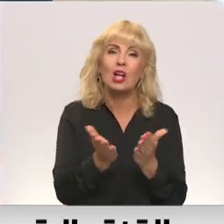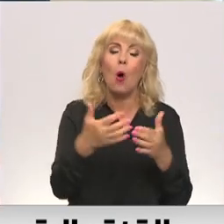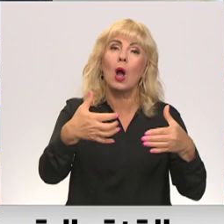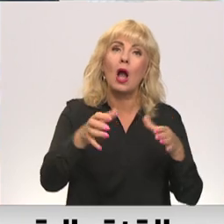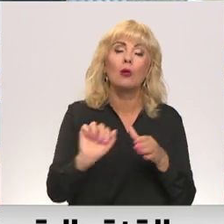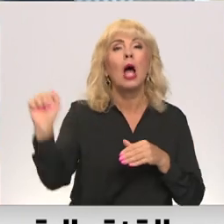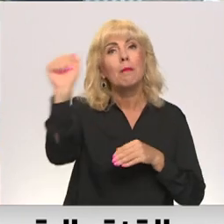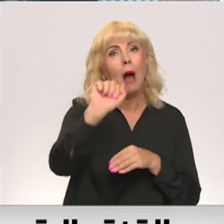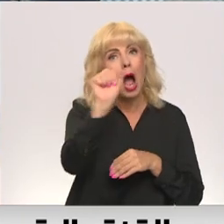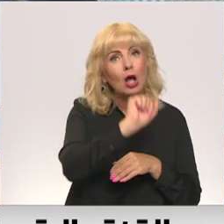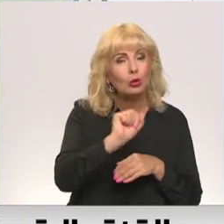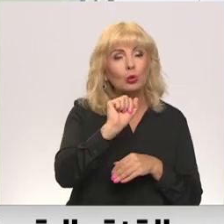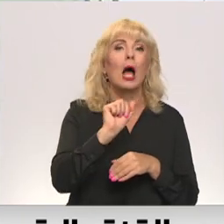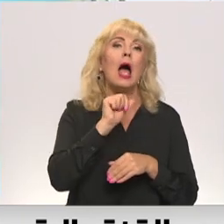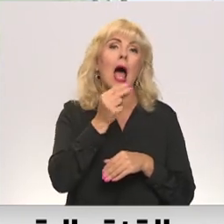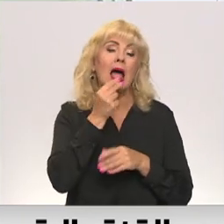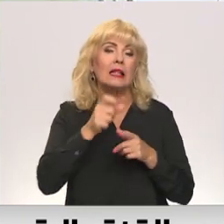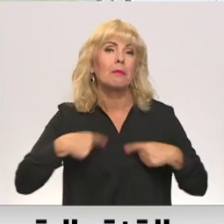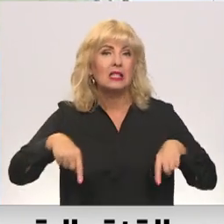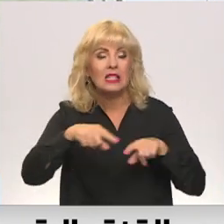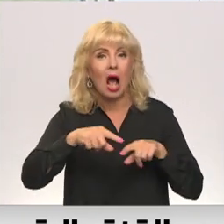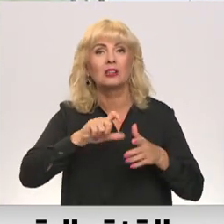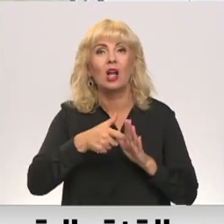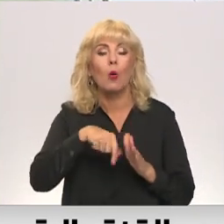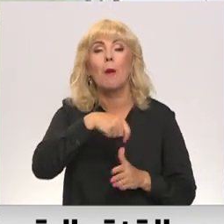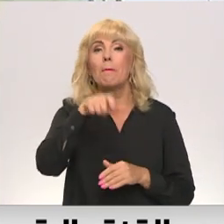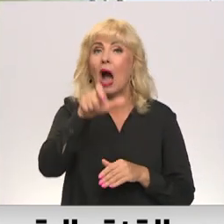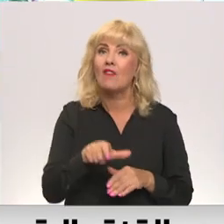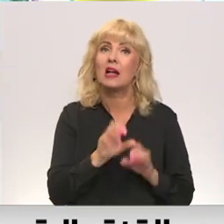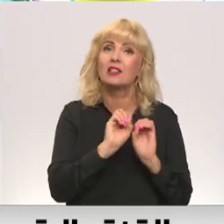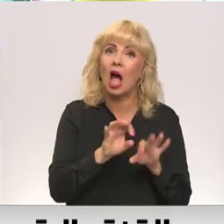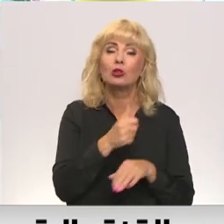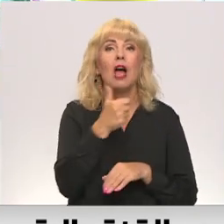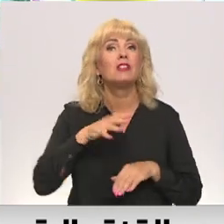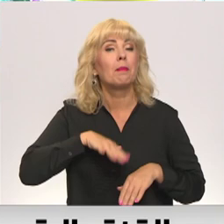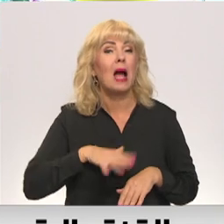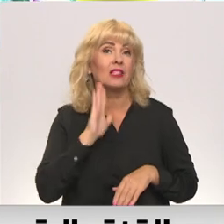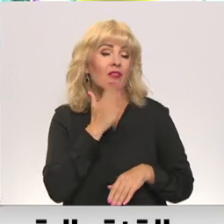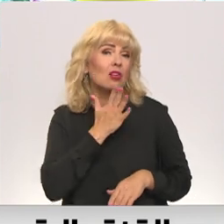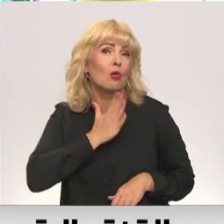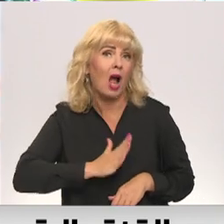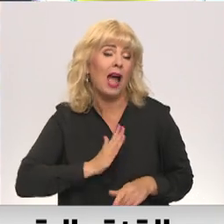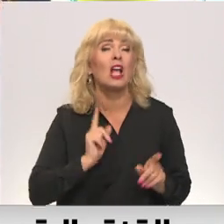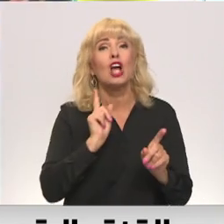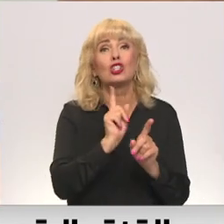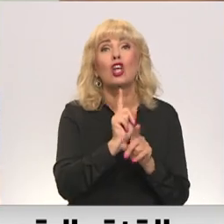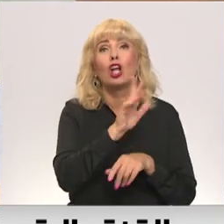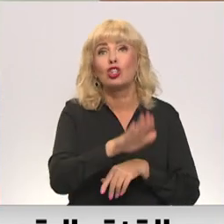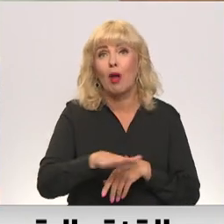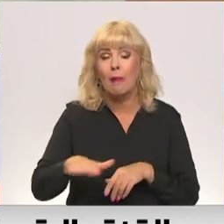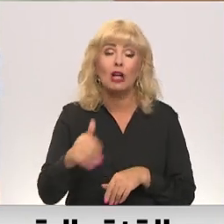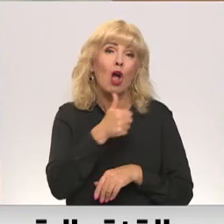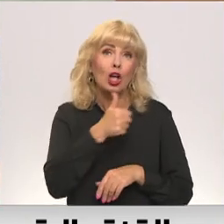spodrinot ēdamzāles telpas. Pavāris Retēvēs tāsta, ka arī viņas pēc vasaras ļoti gaida satikšanos ar bērniem,